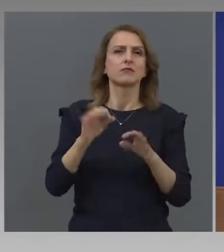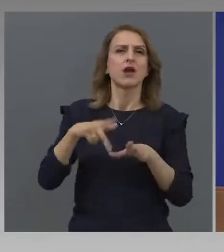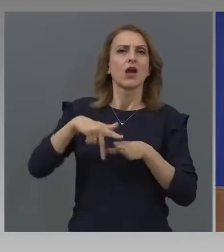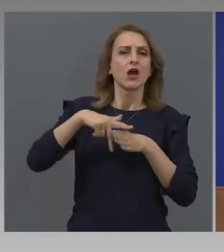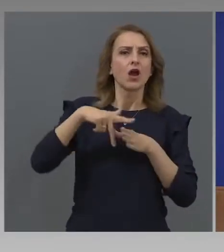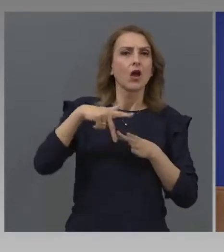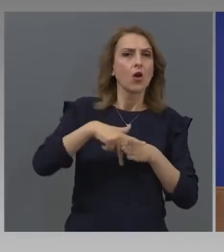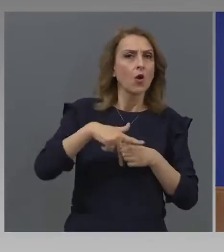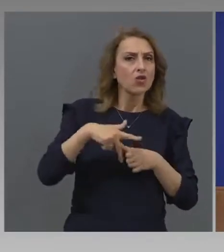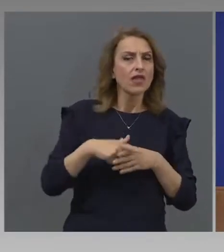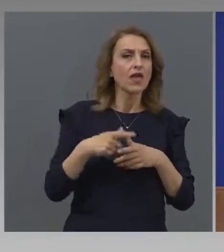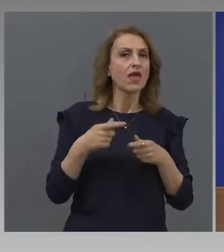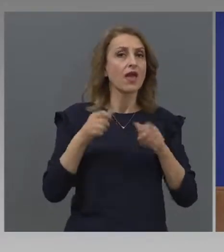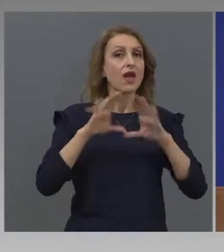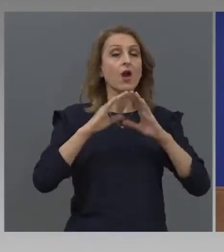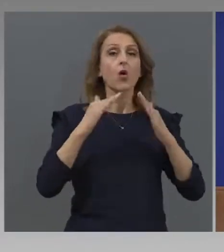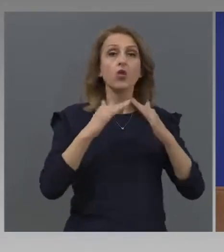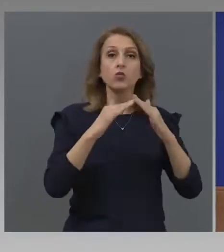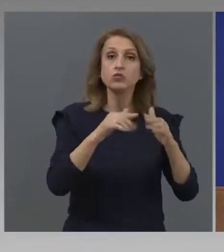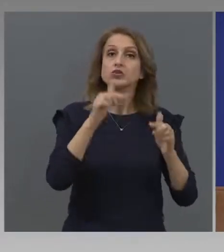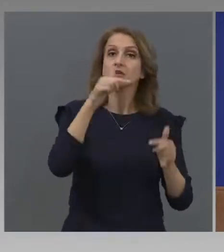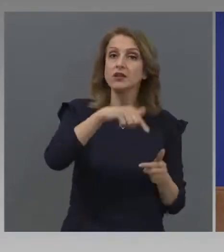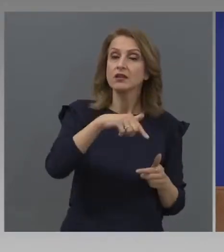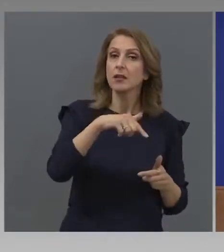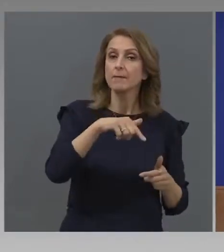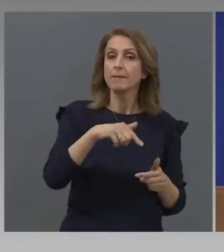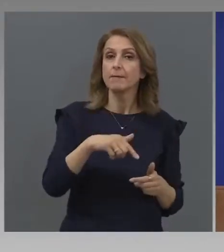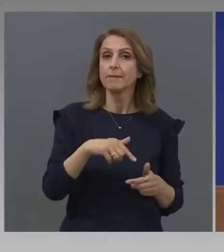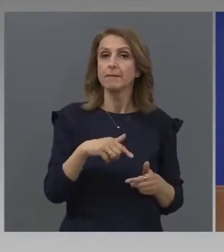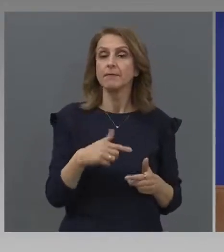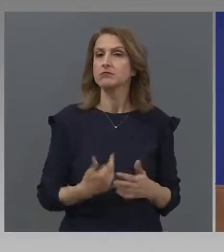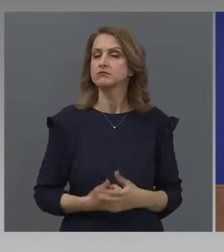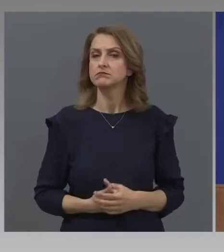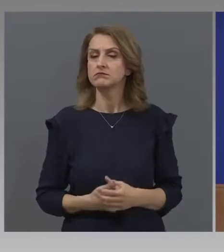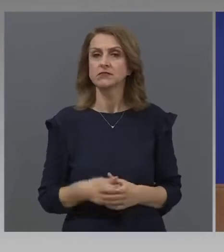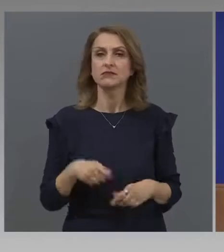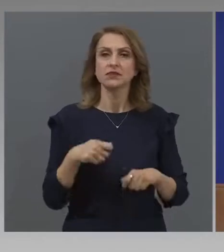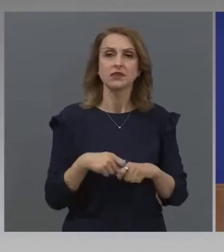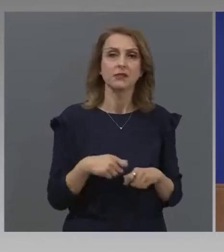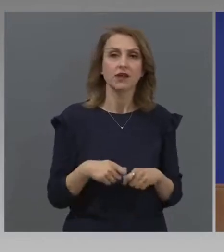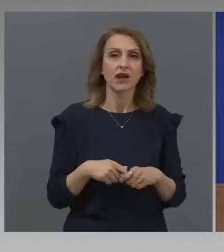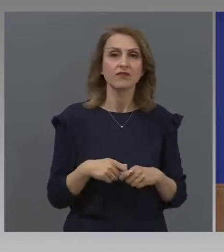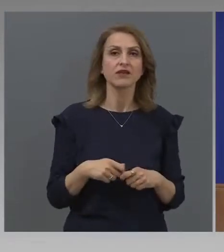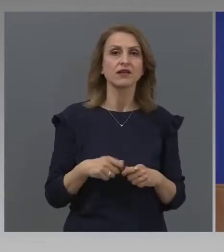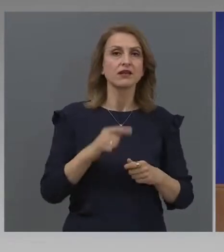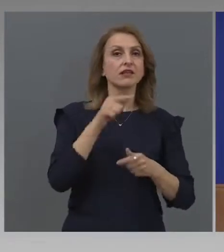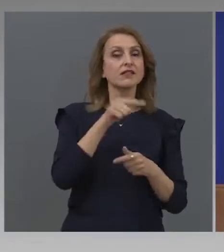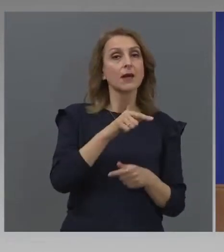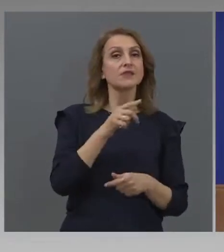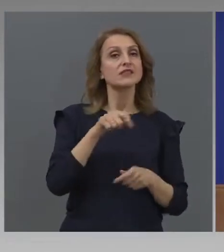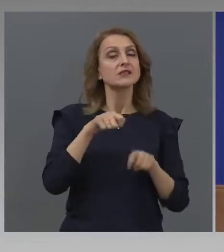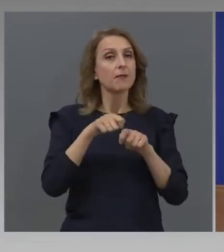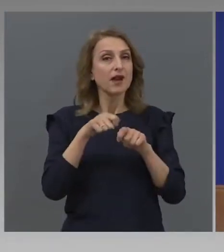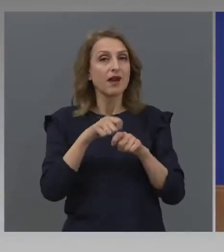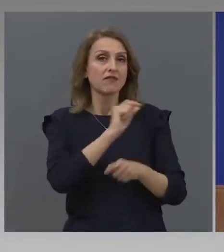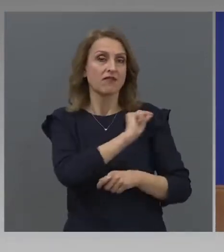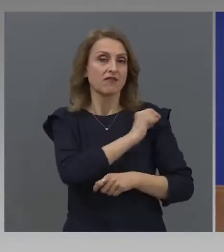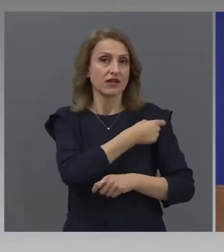коне, съответно, за да може да се джурка и да се прави вакцината след това.